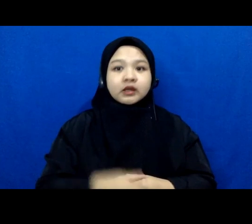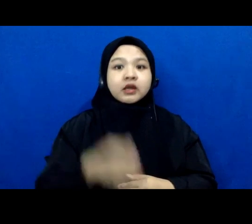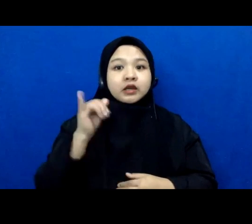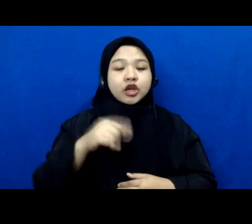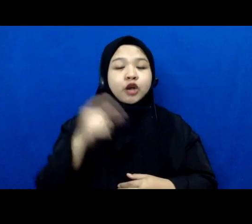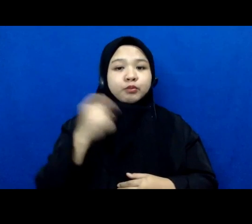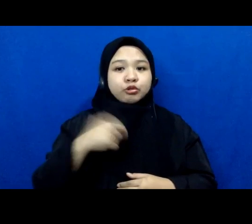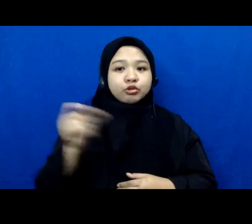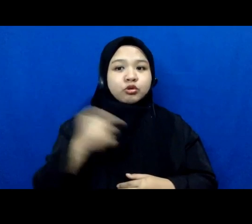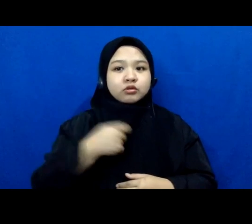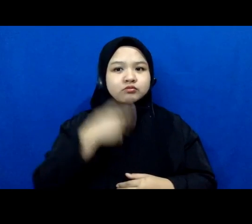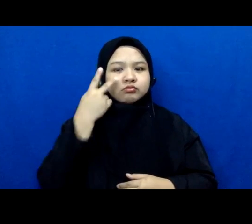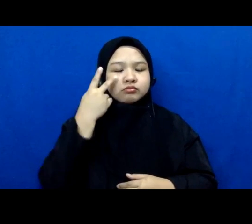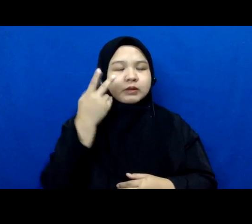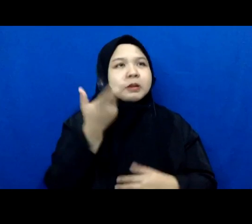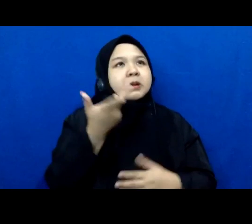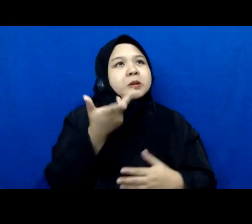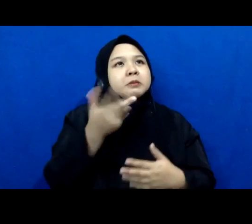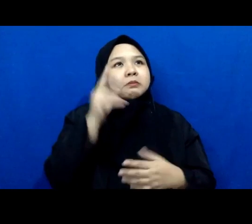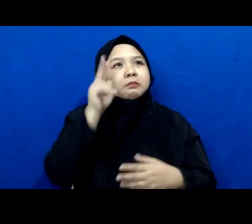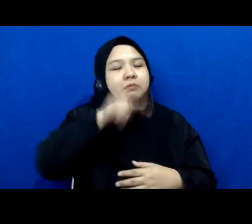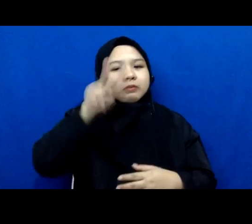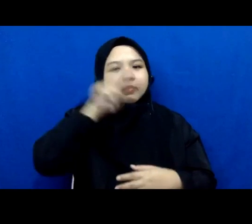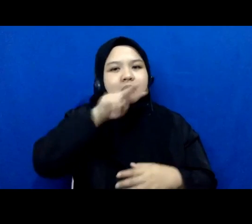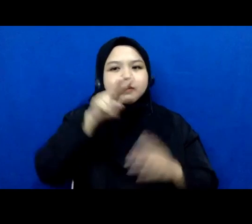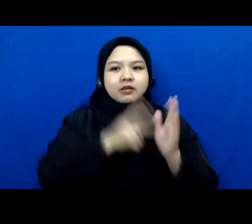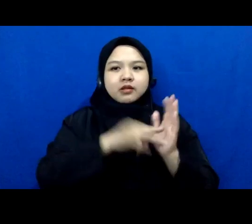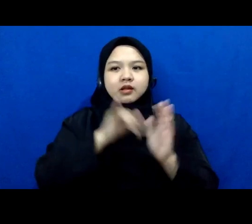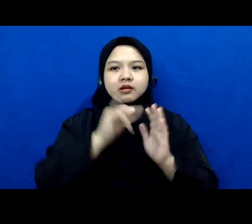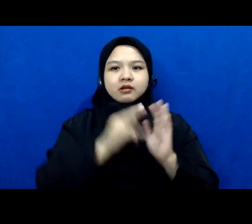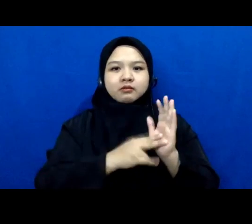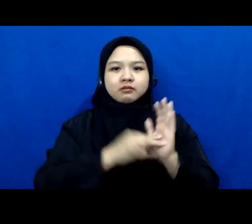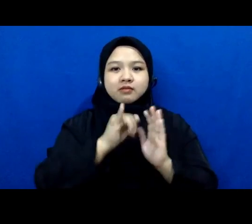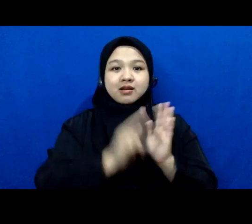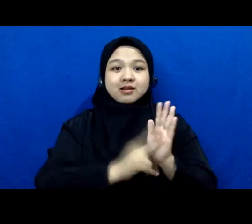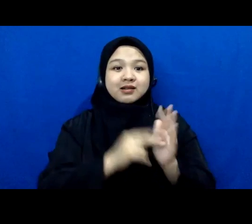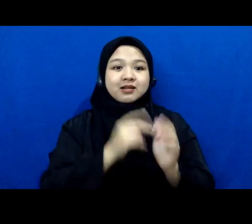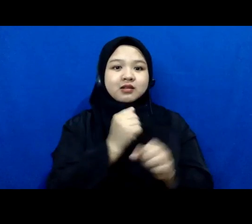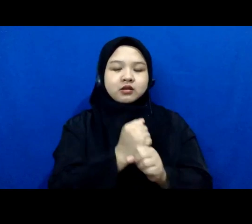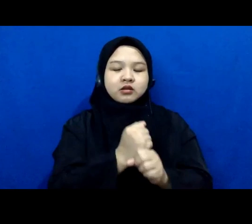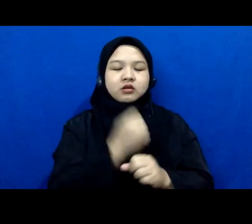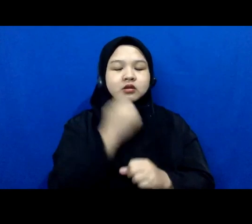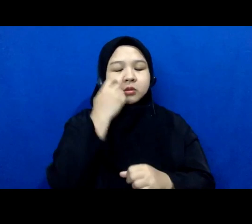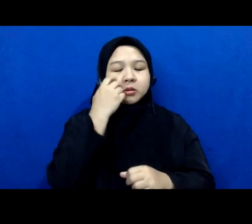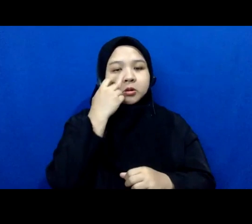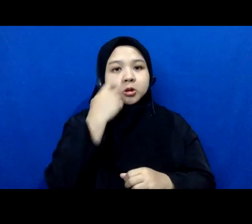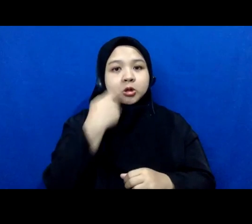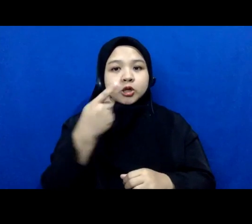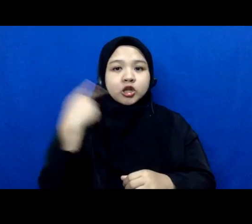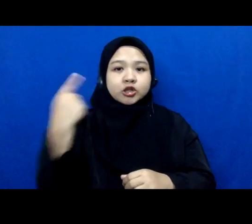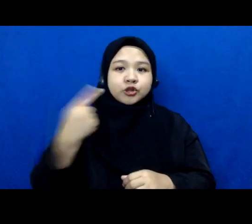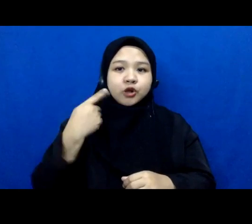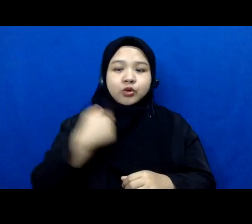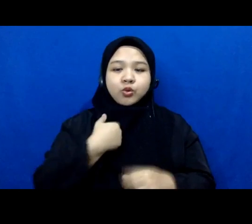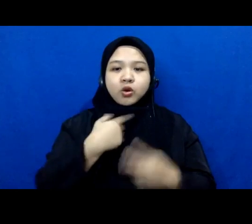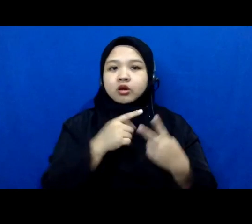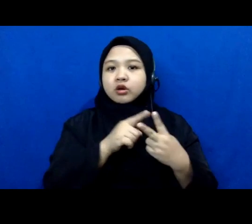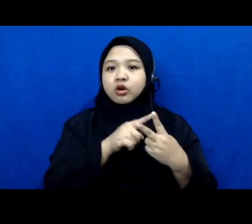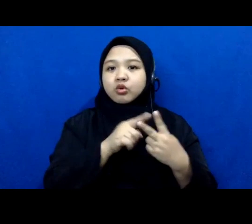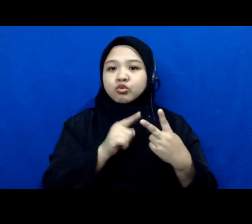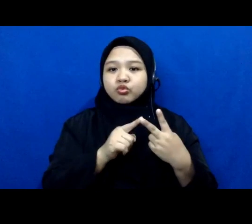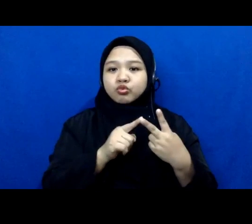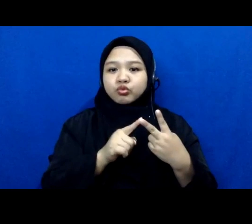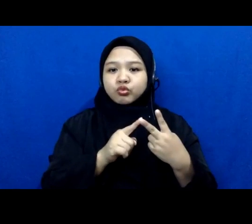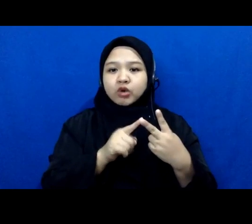banget tuh pengamatannya Mbak Ninding bahwa bahkan sejak di level gini ya kita tuh kan selalu ada dua sisi ya